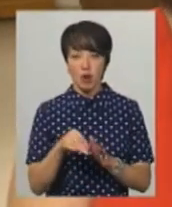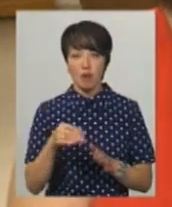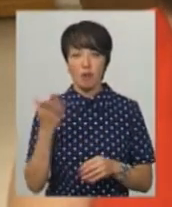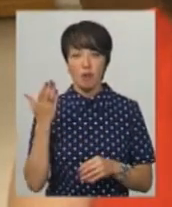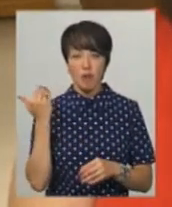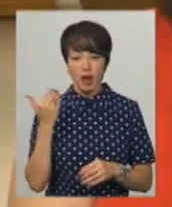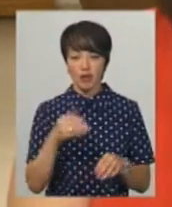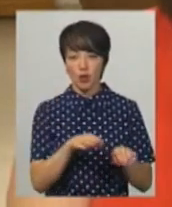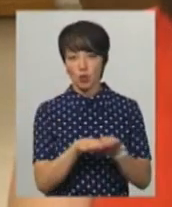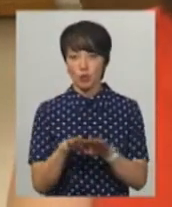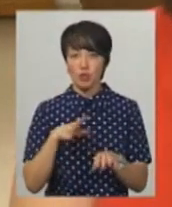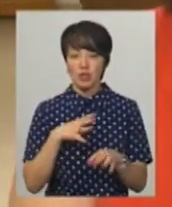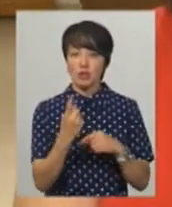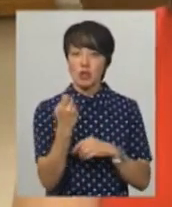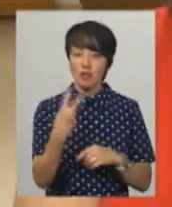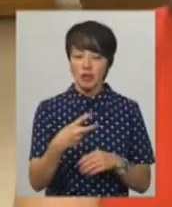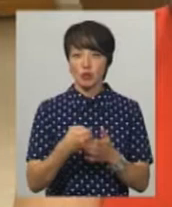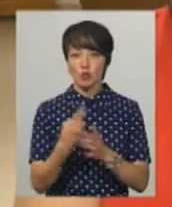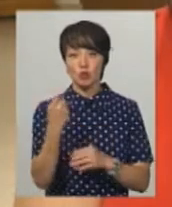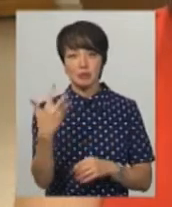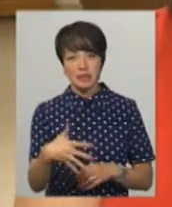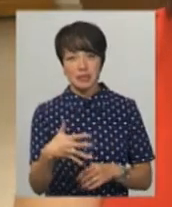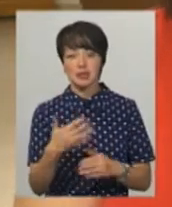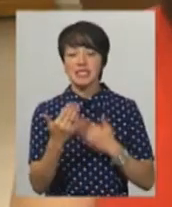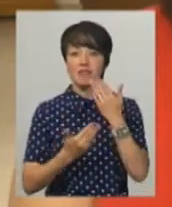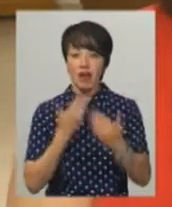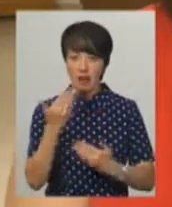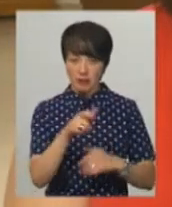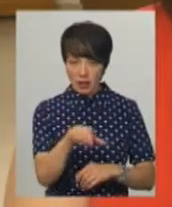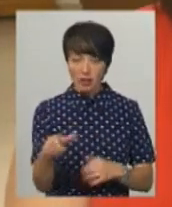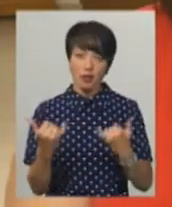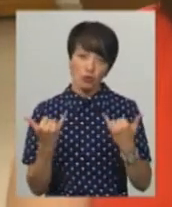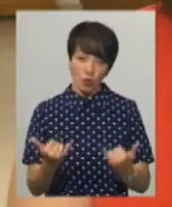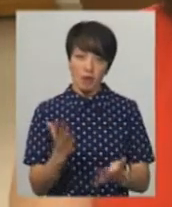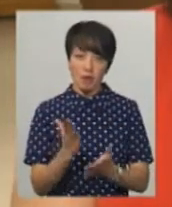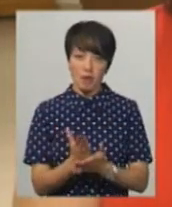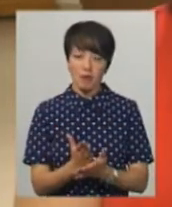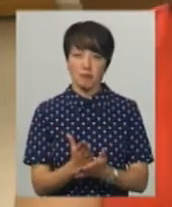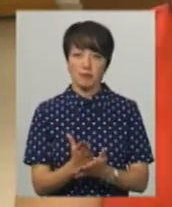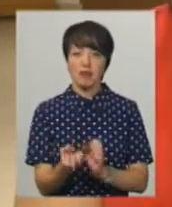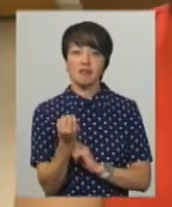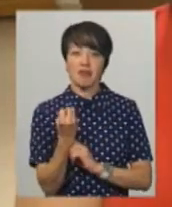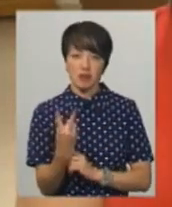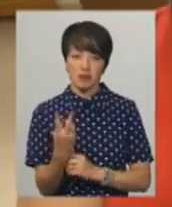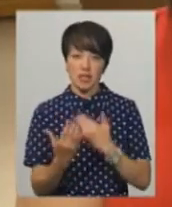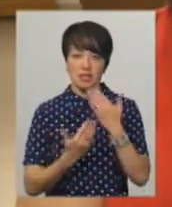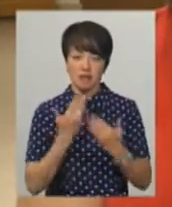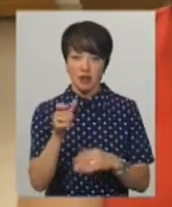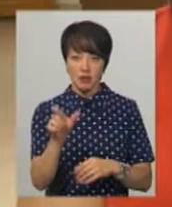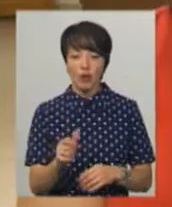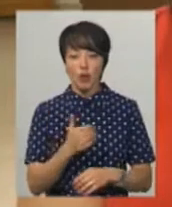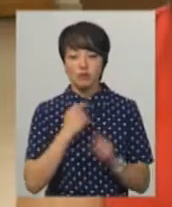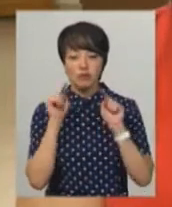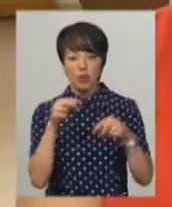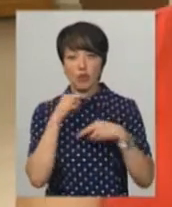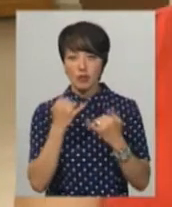попередніх турах це було десь від 120 до 150 звернень, то на сьогодні ми маємо всього-навсього 12 звернень. Хочемо звернути